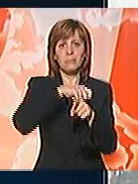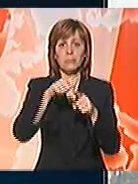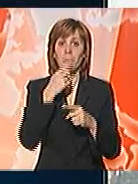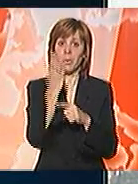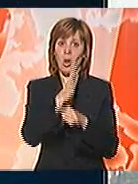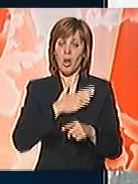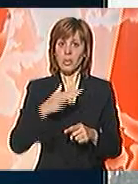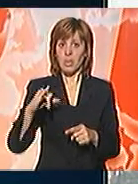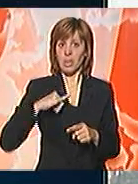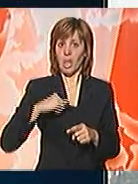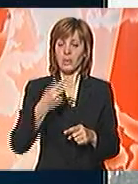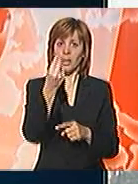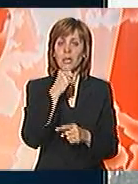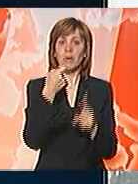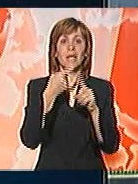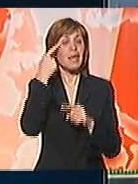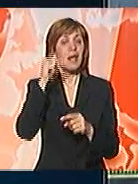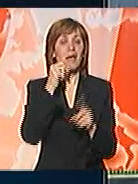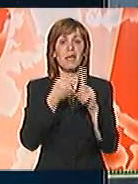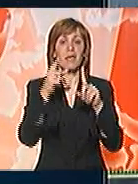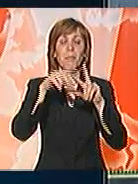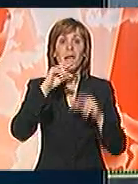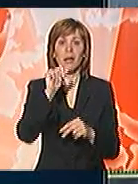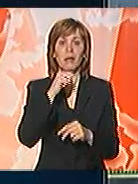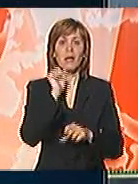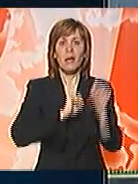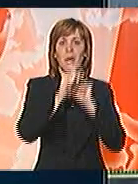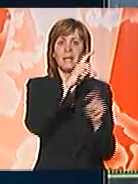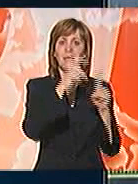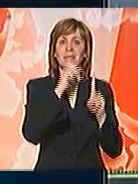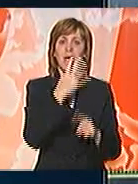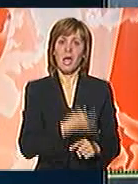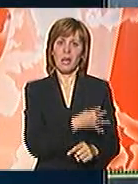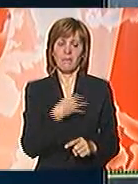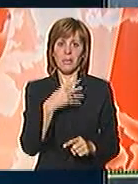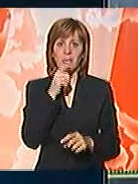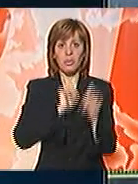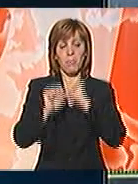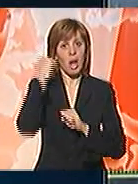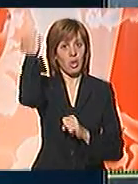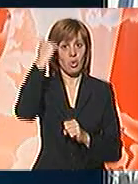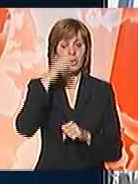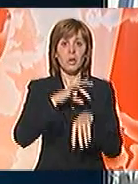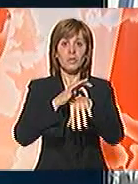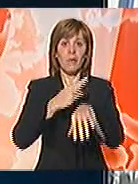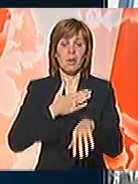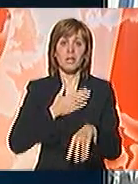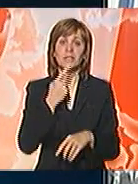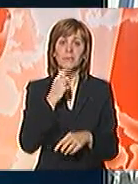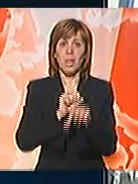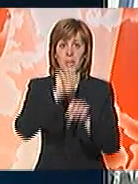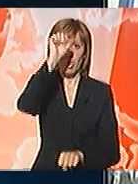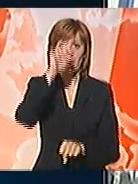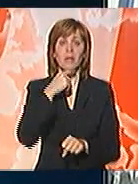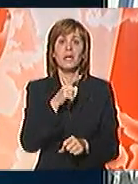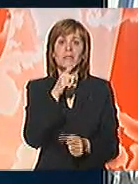interesima govori će Kina i Kipar dok će nezavisnost Kosova braniti Danska i Hrvatska. Šef srpske diplomatije Vuk Jeremić izjavio da je